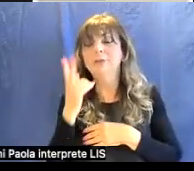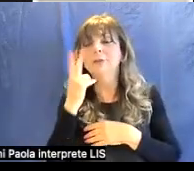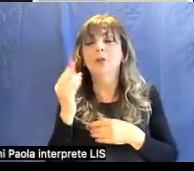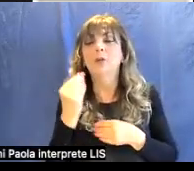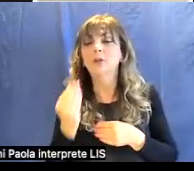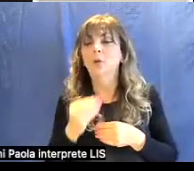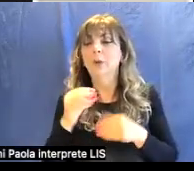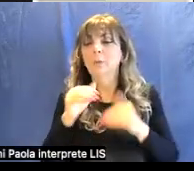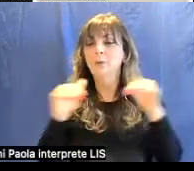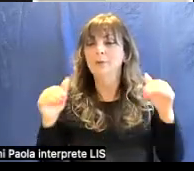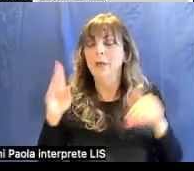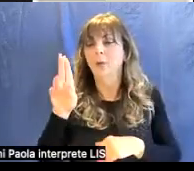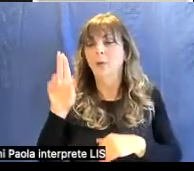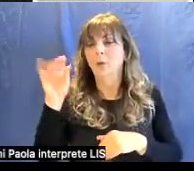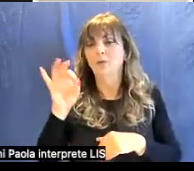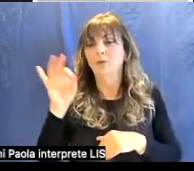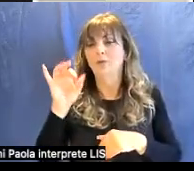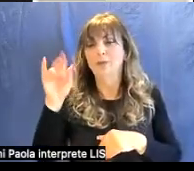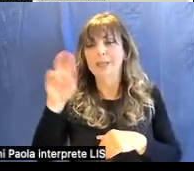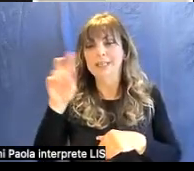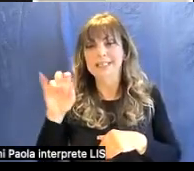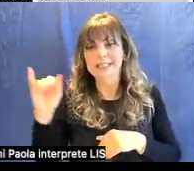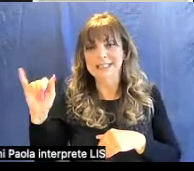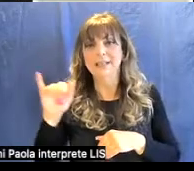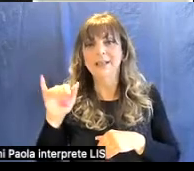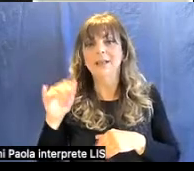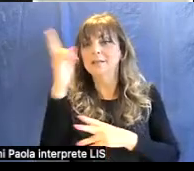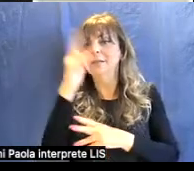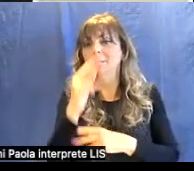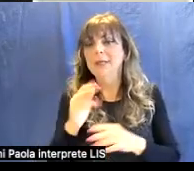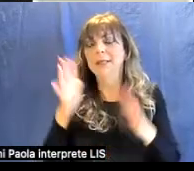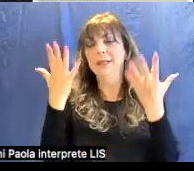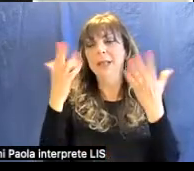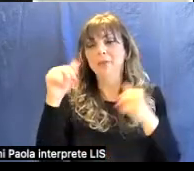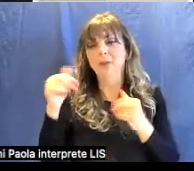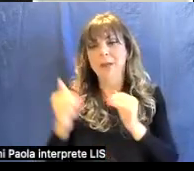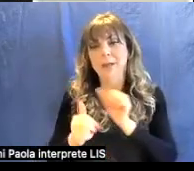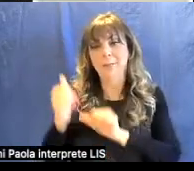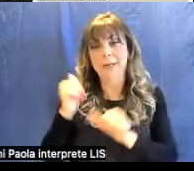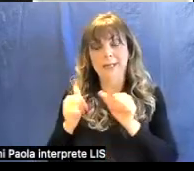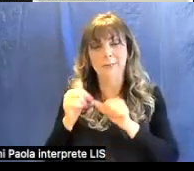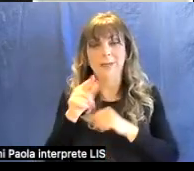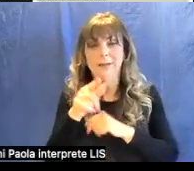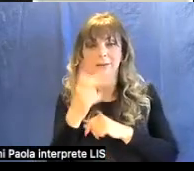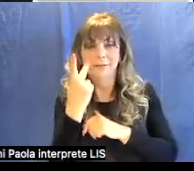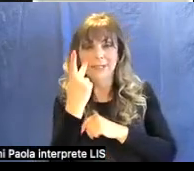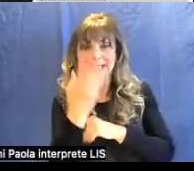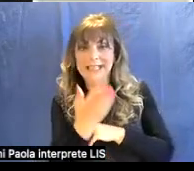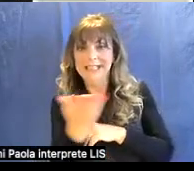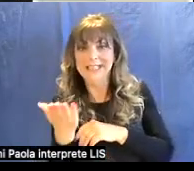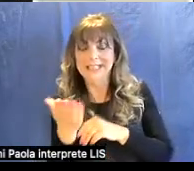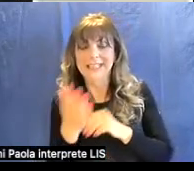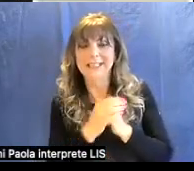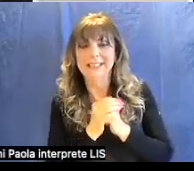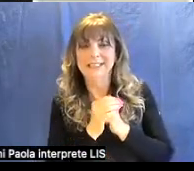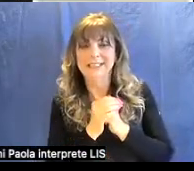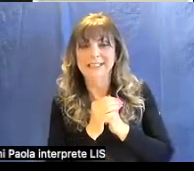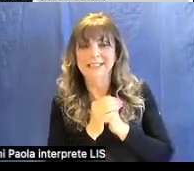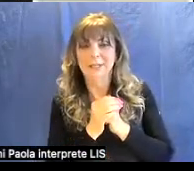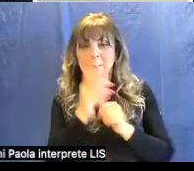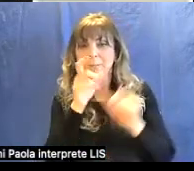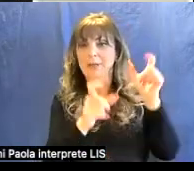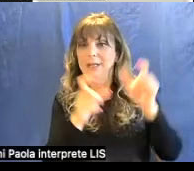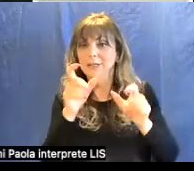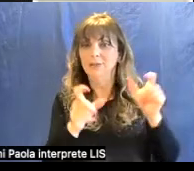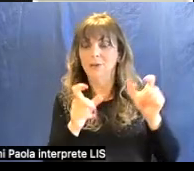di circa una decina d'anni prima dove tuttavia i personaggi